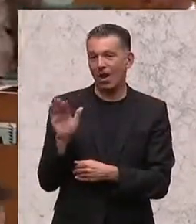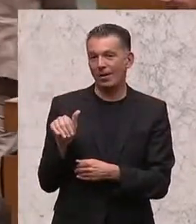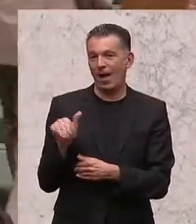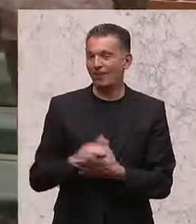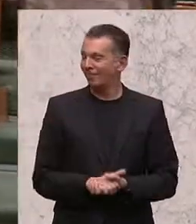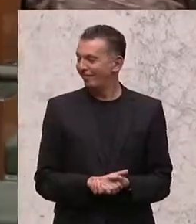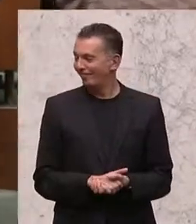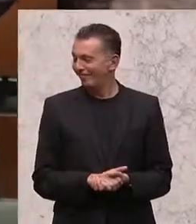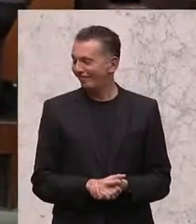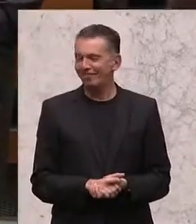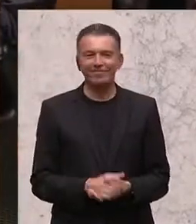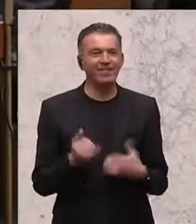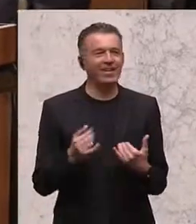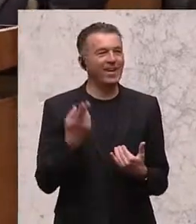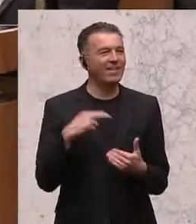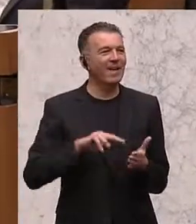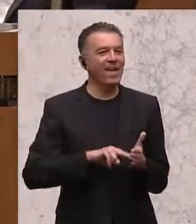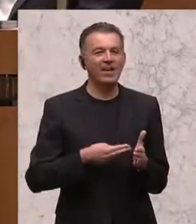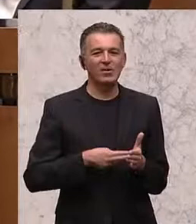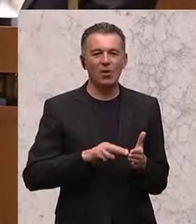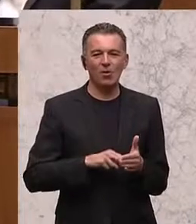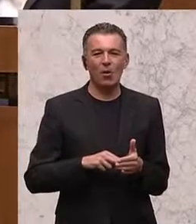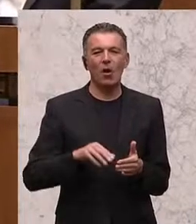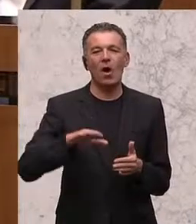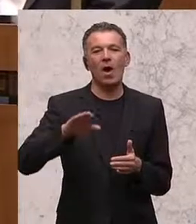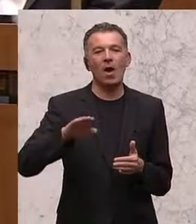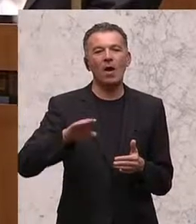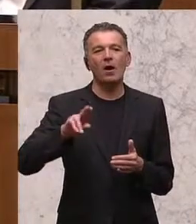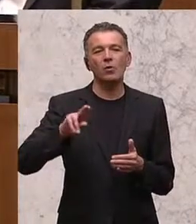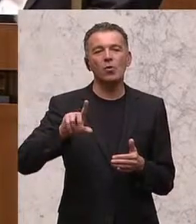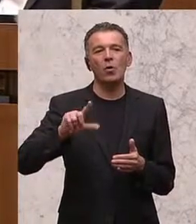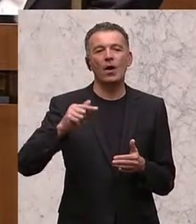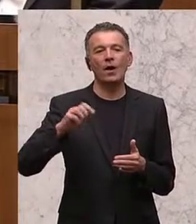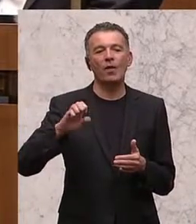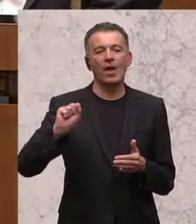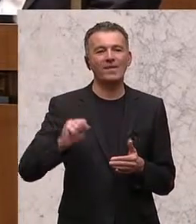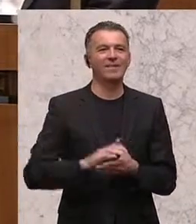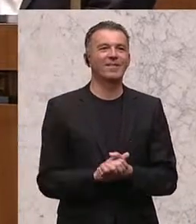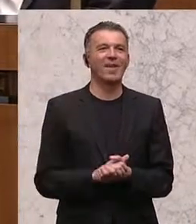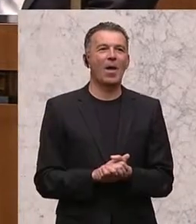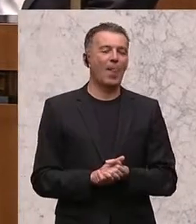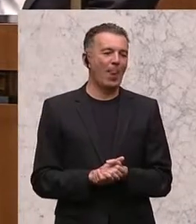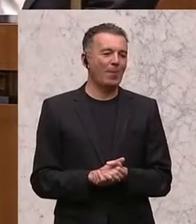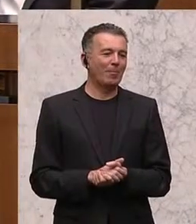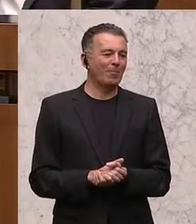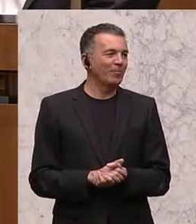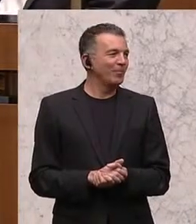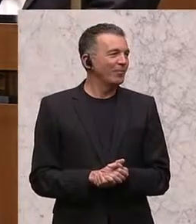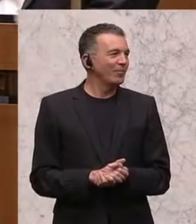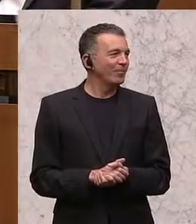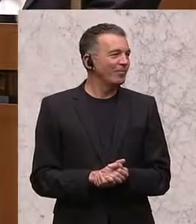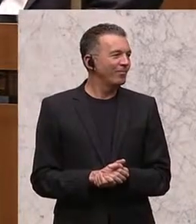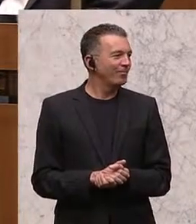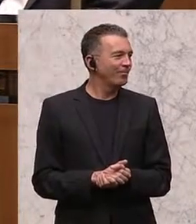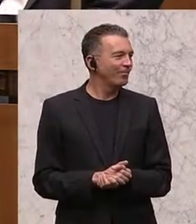Sobotka war eines der Grundübel der Regierung. Monatelang hätte der Innenminister alles daran gesetzt, dass sie zerbricht, so Peter Wittmann